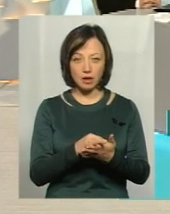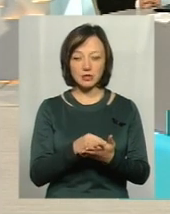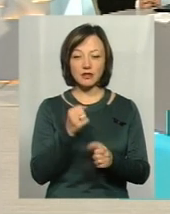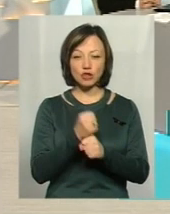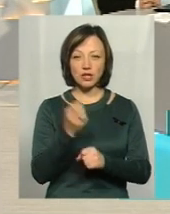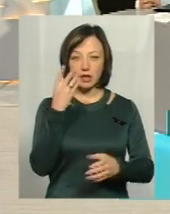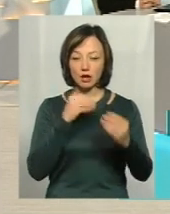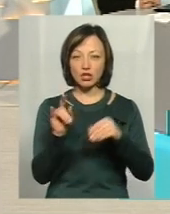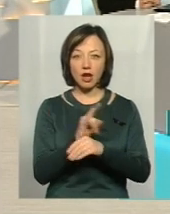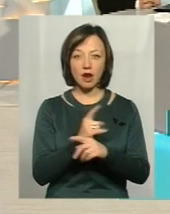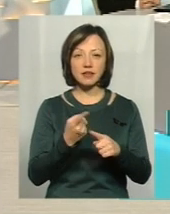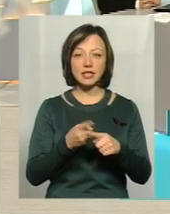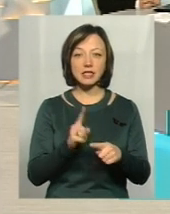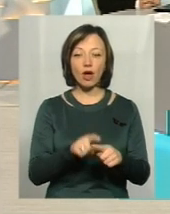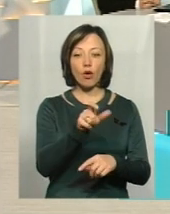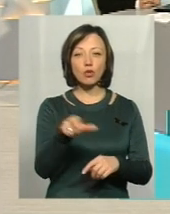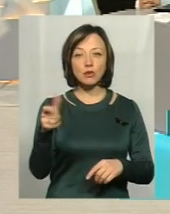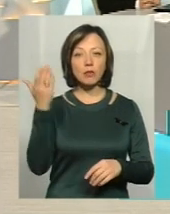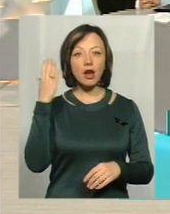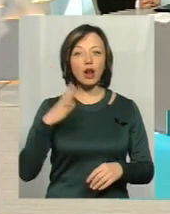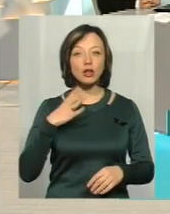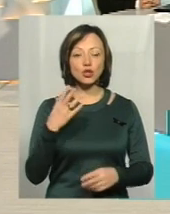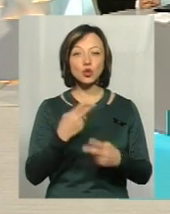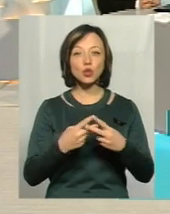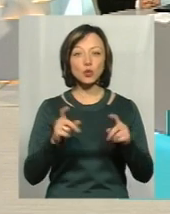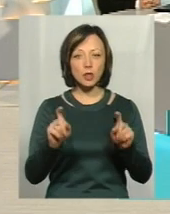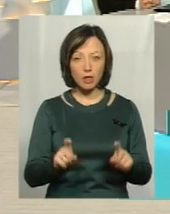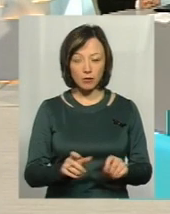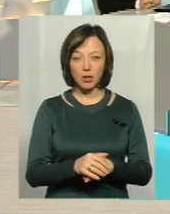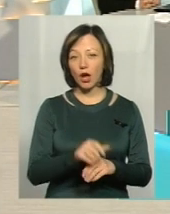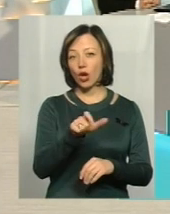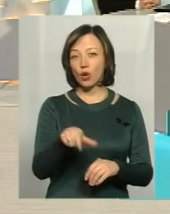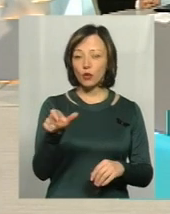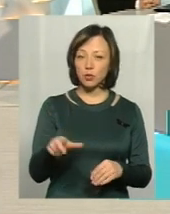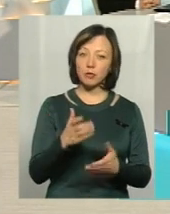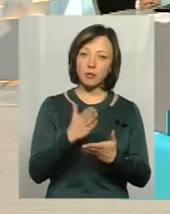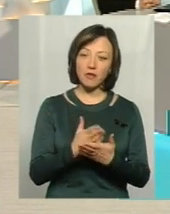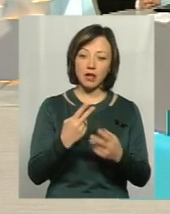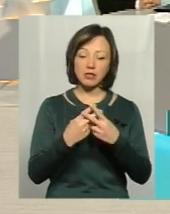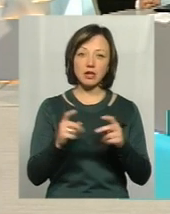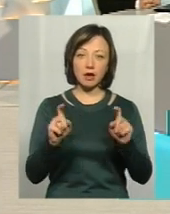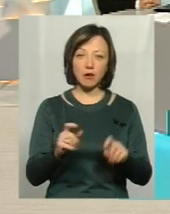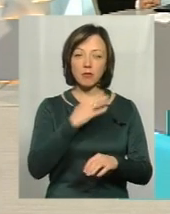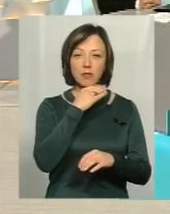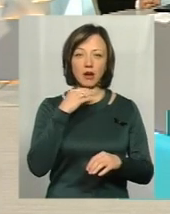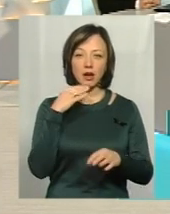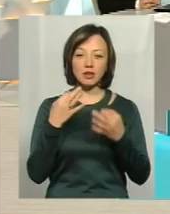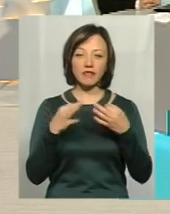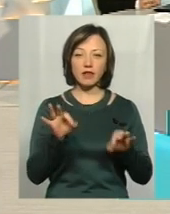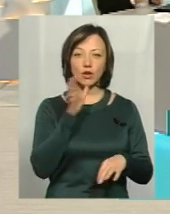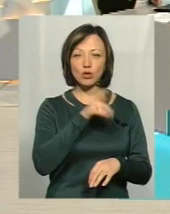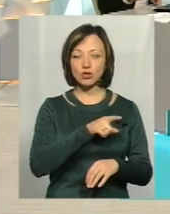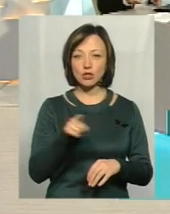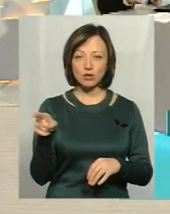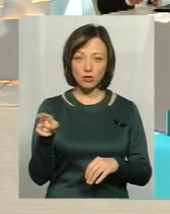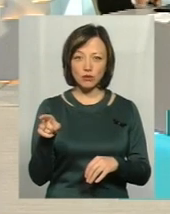вчинення шахрайства, це особи раніше судимі. Тобто, люди, які перебувають за ґратами, у них є багато вільного часу,